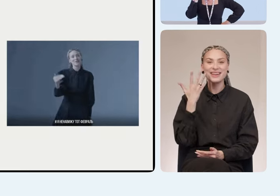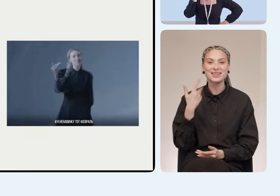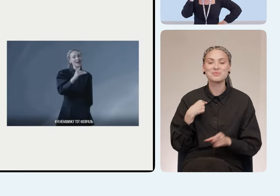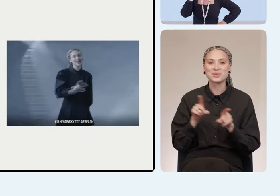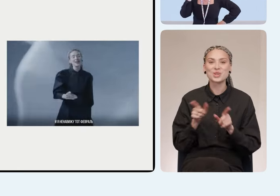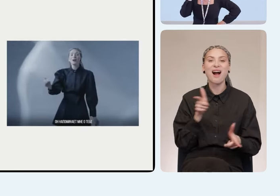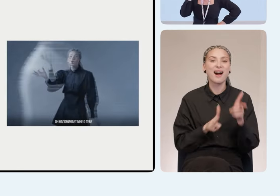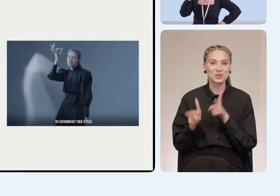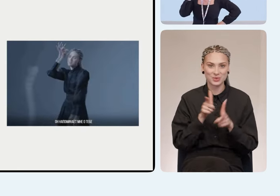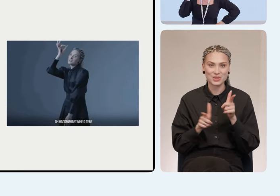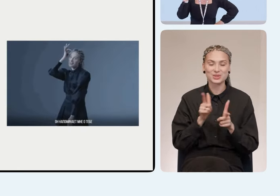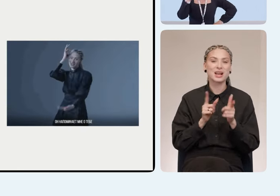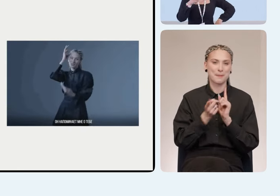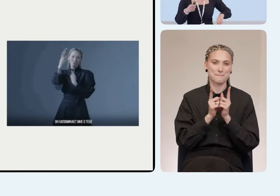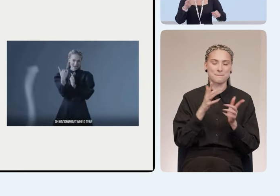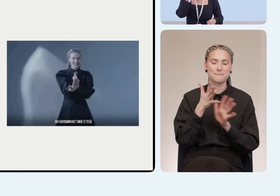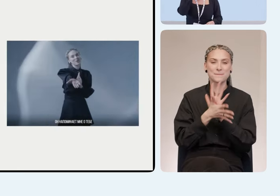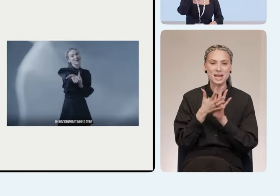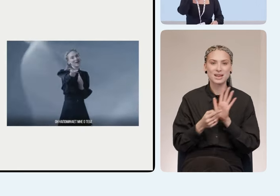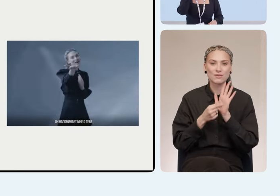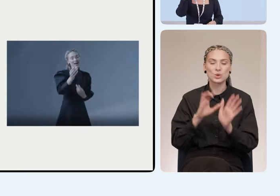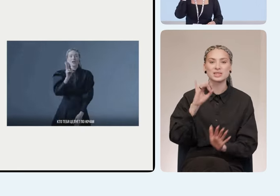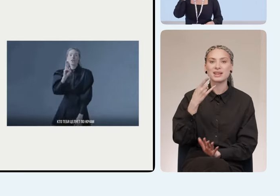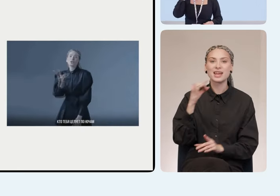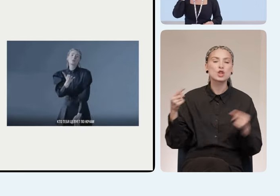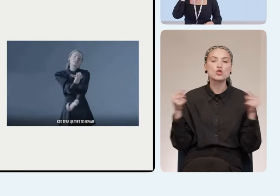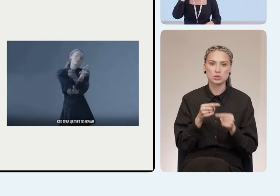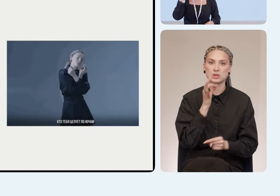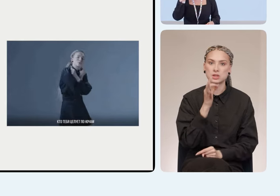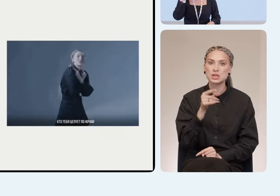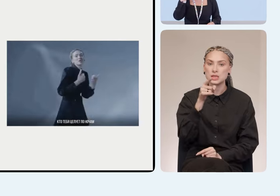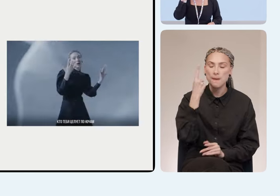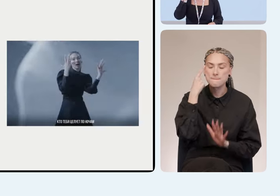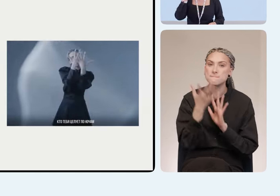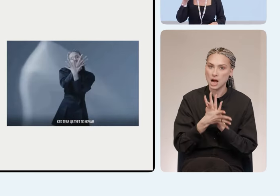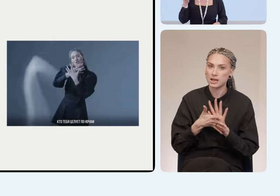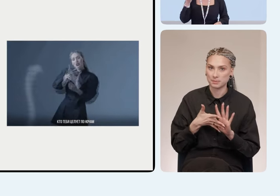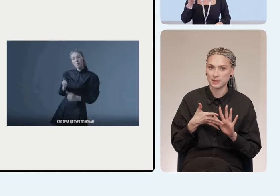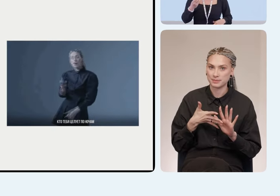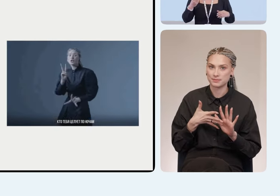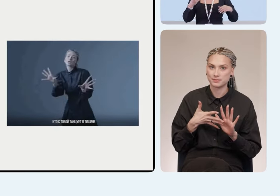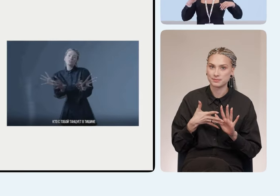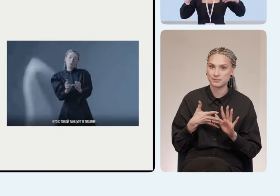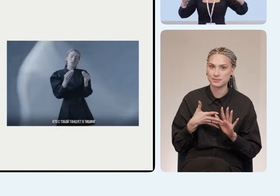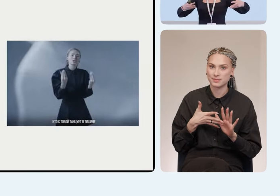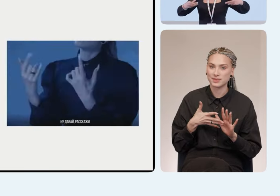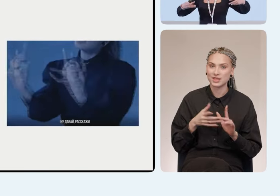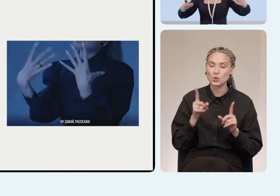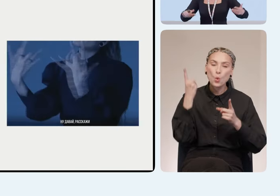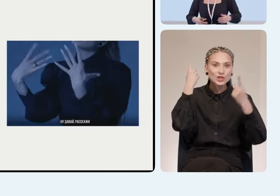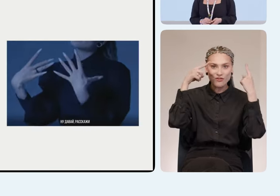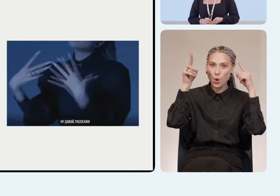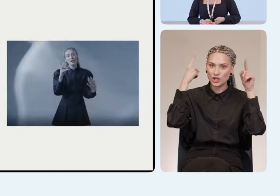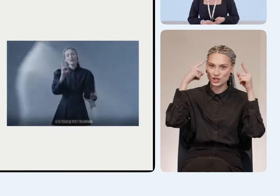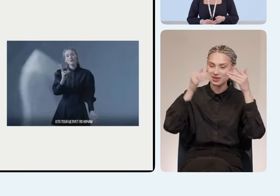готовились к переводу, Сергей очень четко сказал, говорит, ты пойми, что у творческого